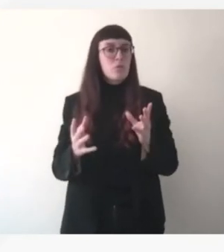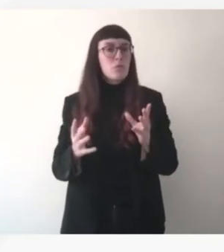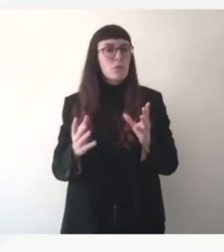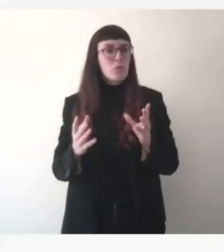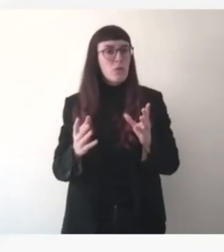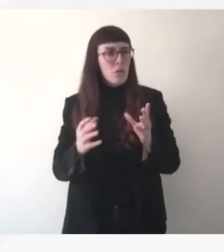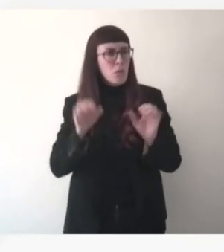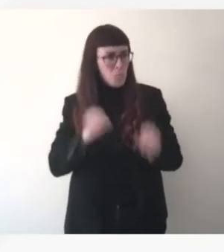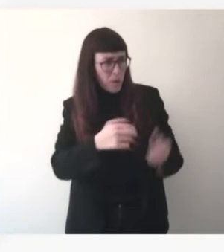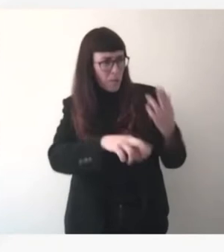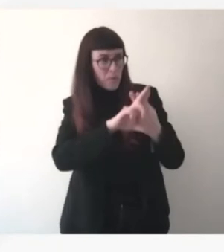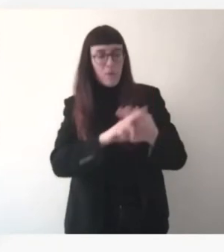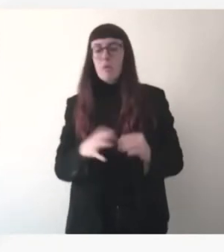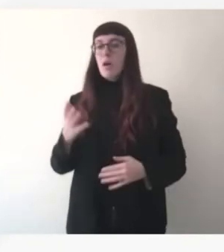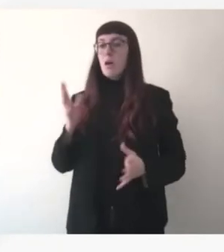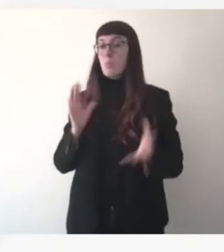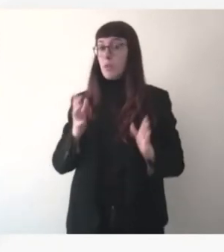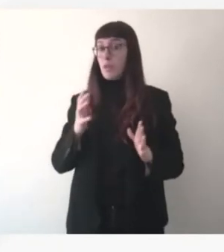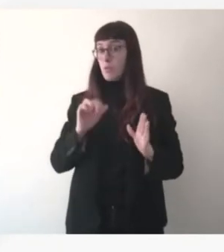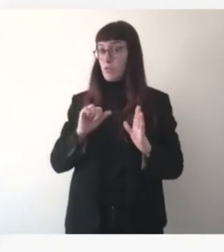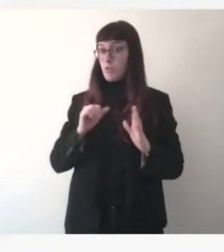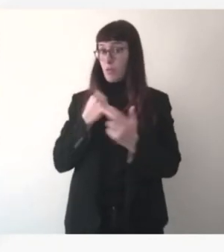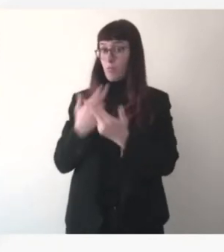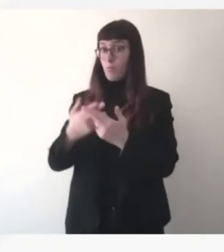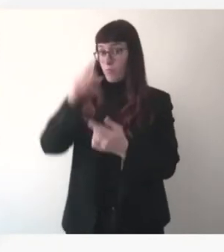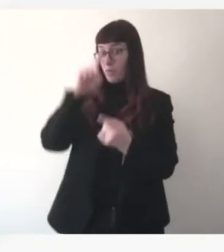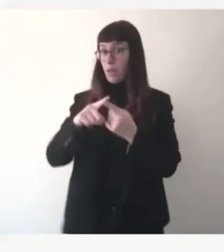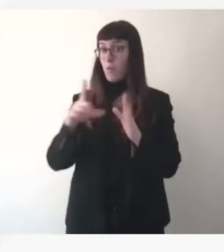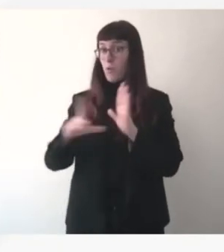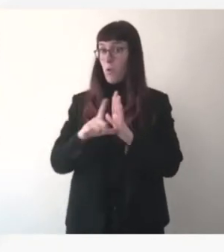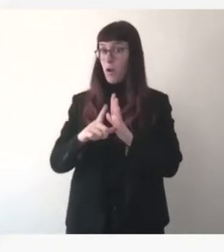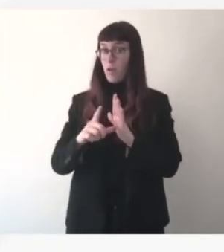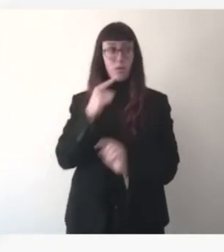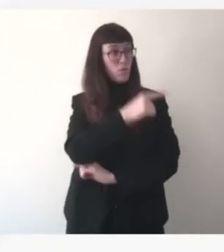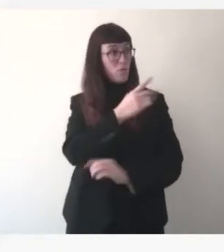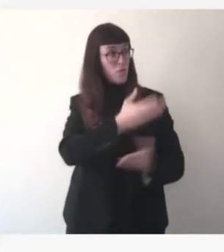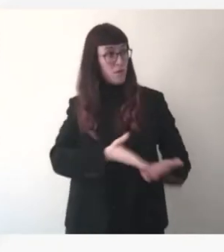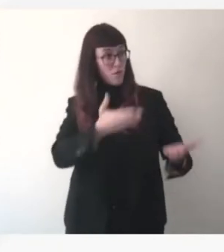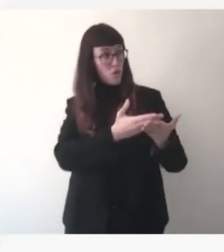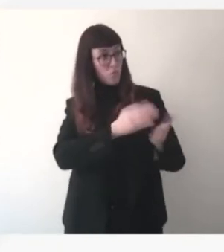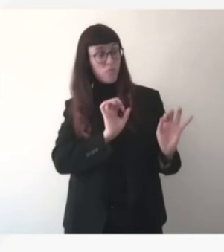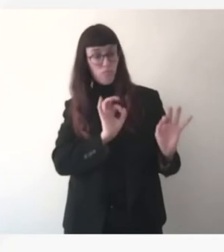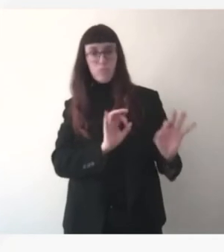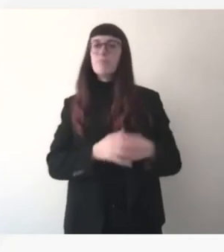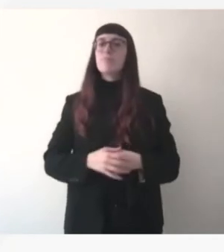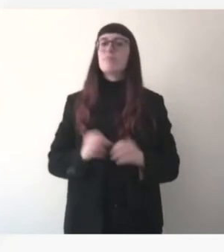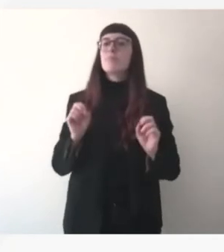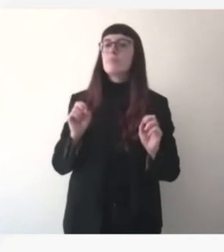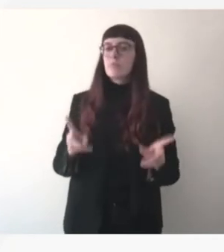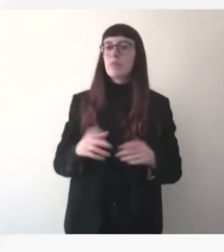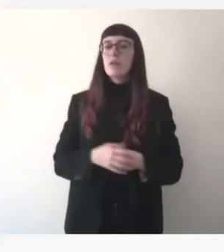Thierry Breton répondre sur l'état des lieux. Sur la question des obligations, les OIV, donc les opérateurs d'importance vitale, ont des obligations